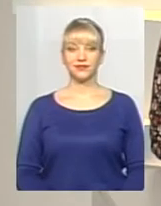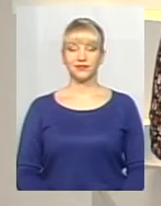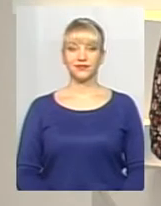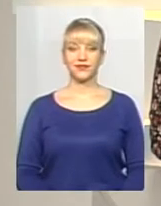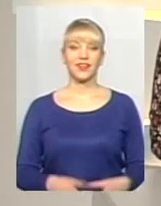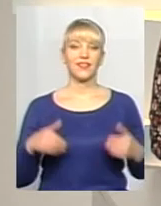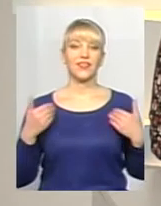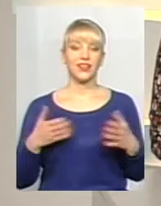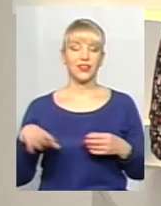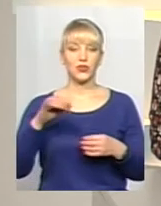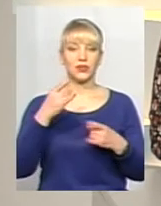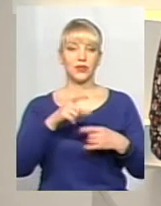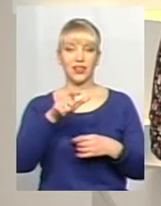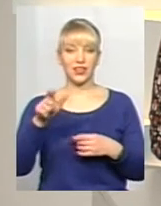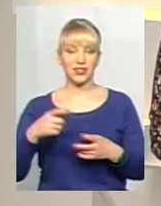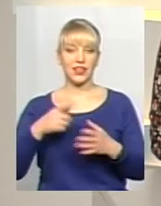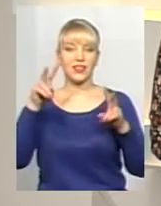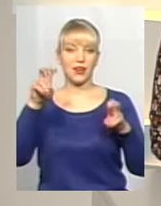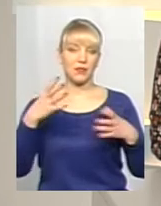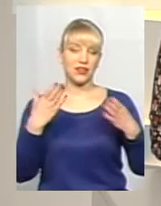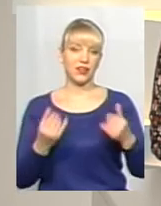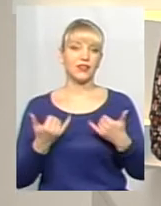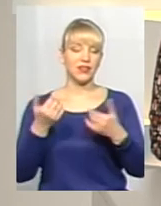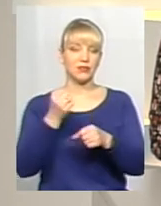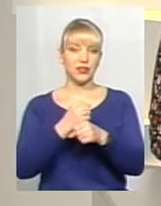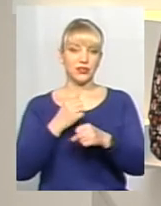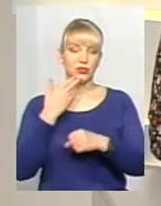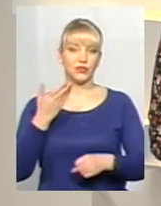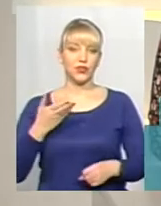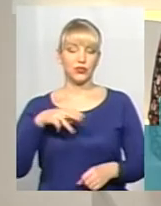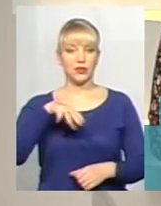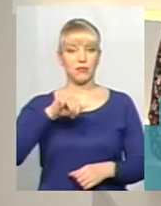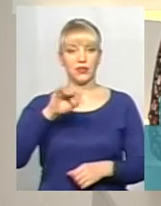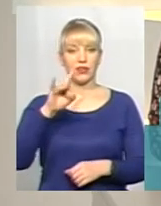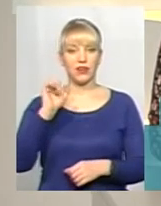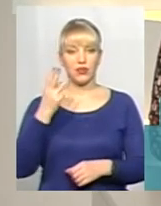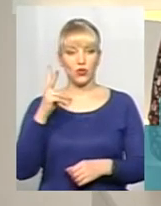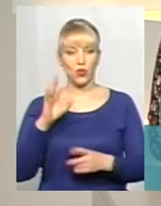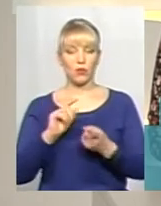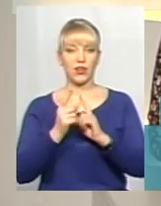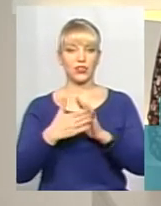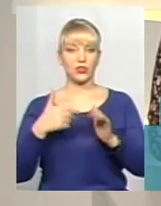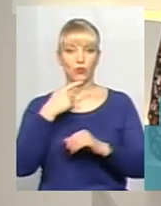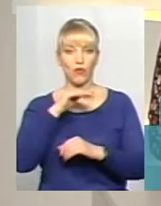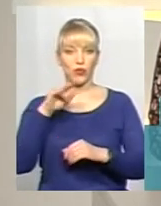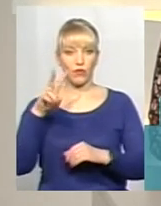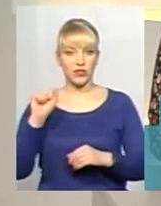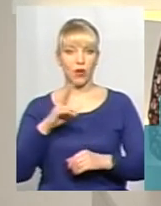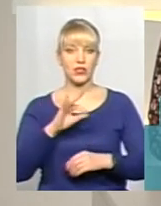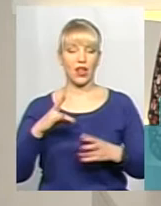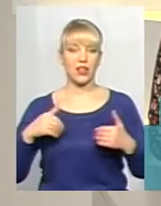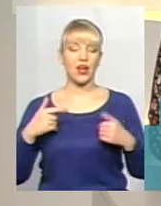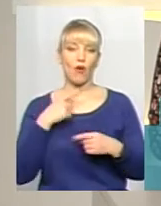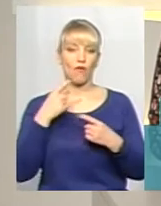Мої вітання телеглядачам в ефірі тема дня. У студії для вас сьогодні працює ведуча юна мітрашко, переклад на мову жестів Оксана Фіновська.